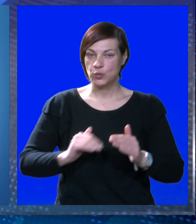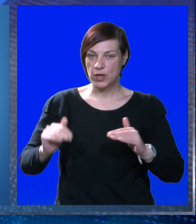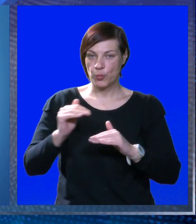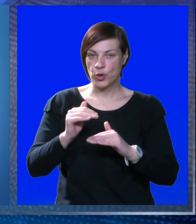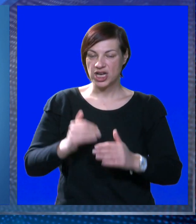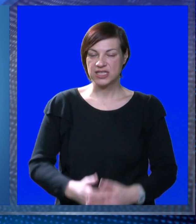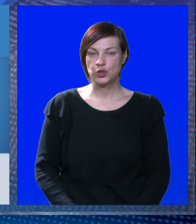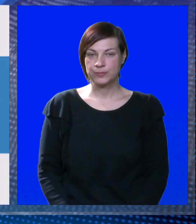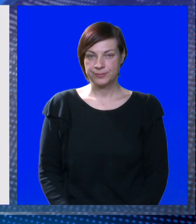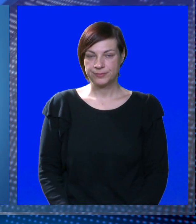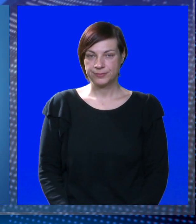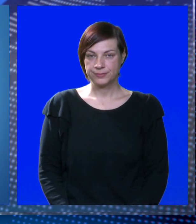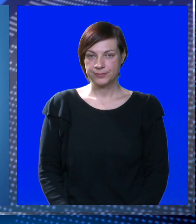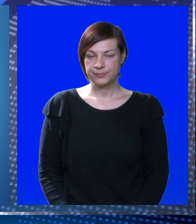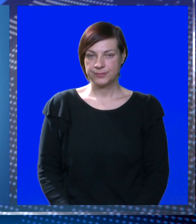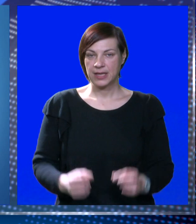u blagom porastu.